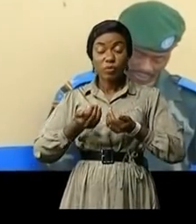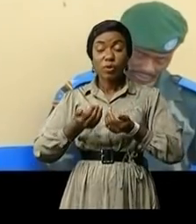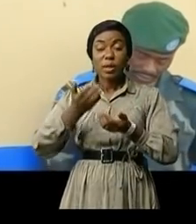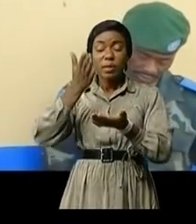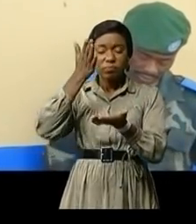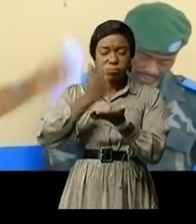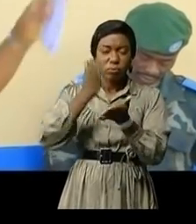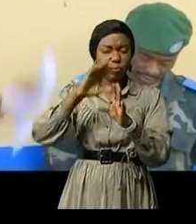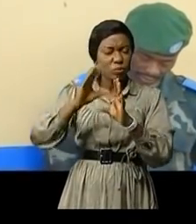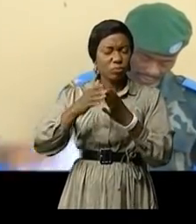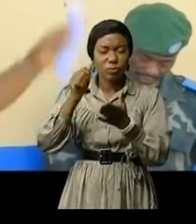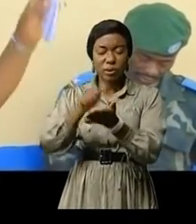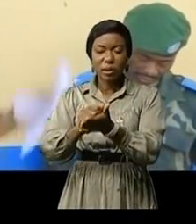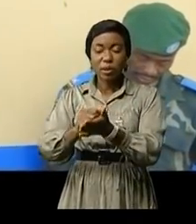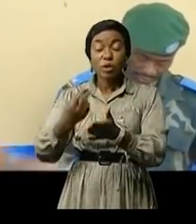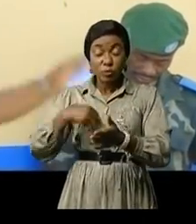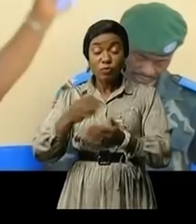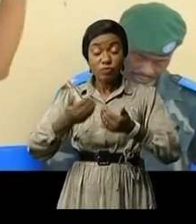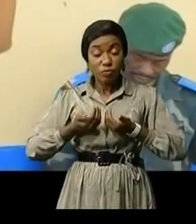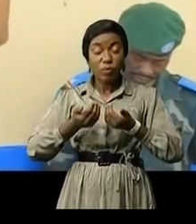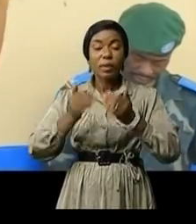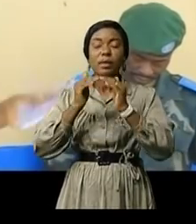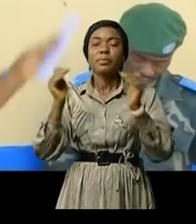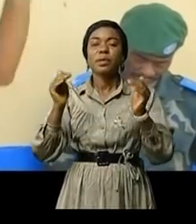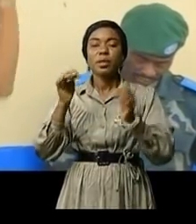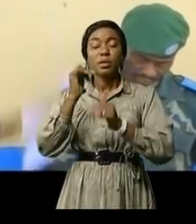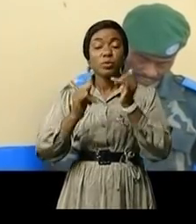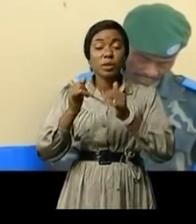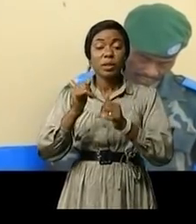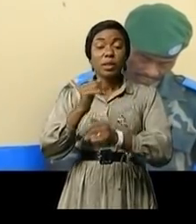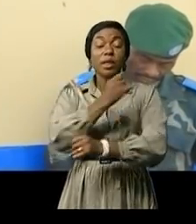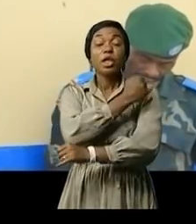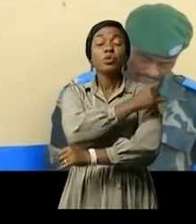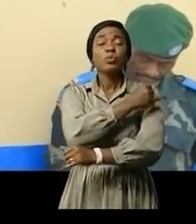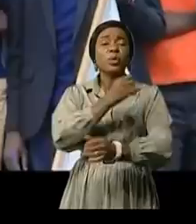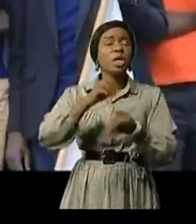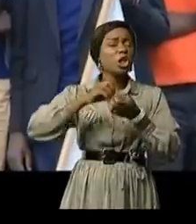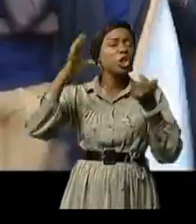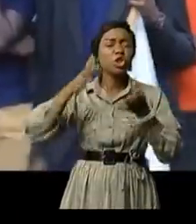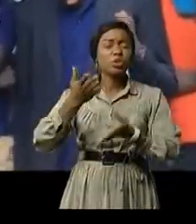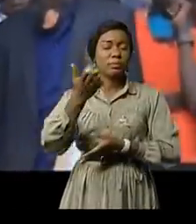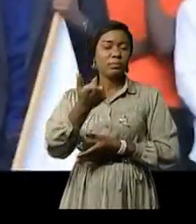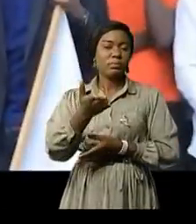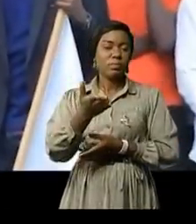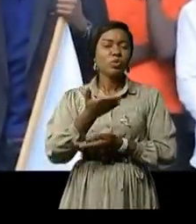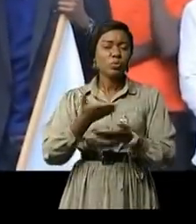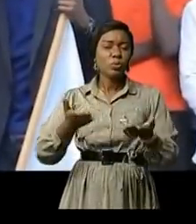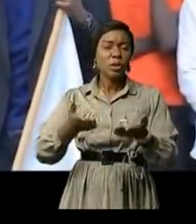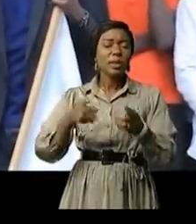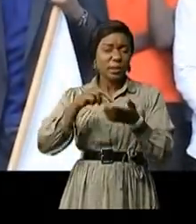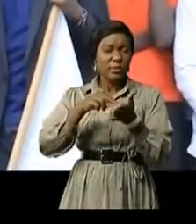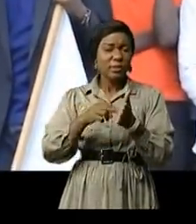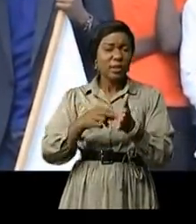paix parce que si vous ne savez pas l'Itourie est très riche et ça ça vous appartient à vous